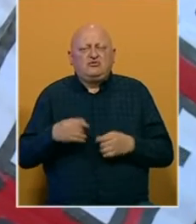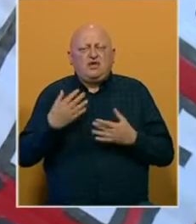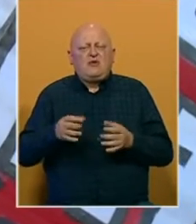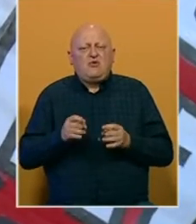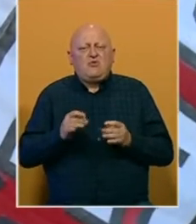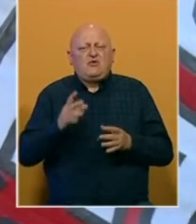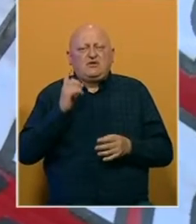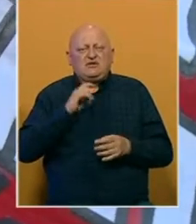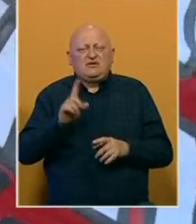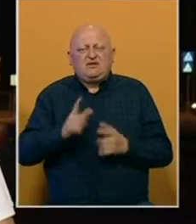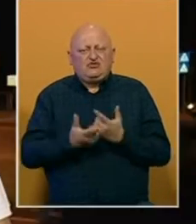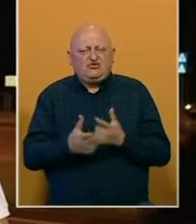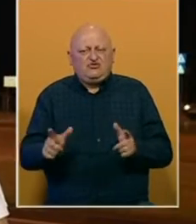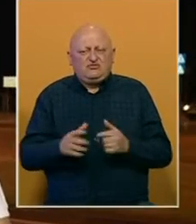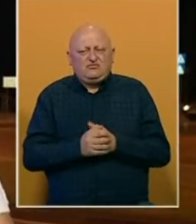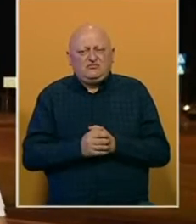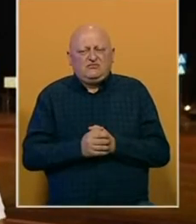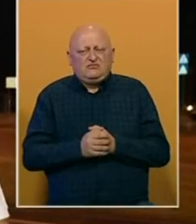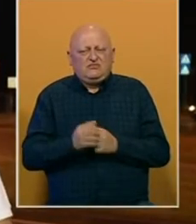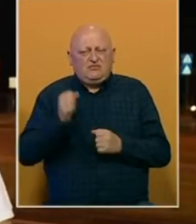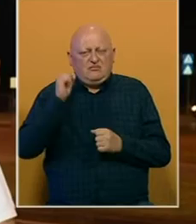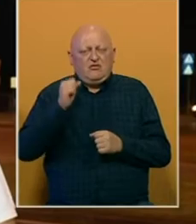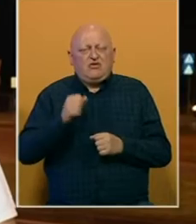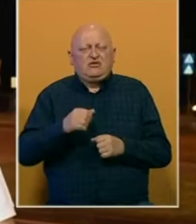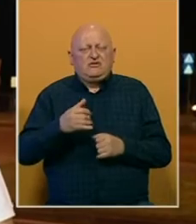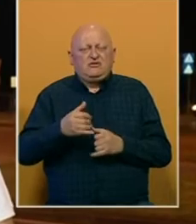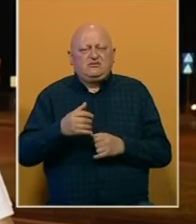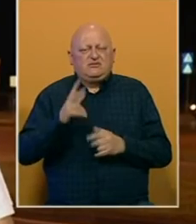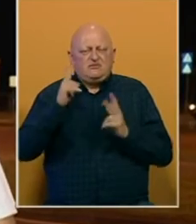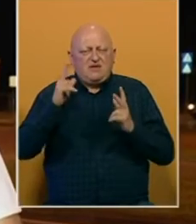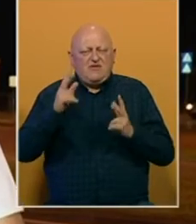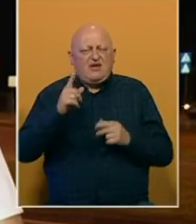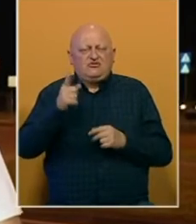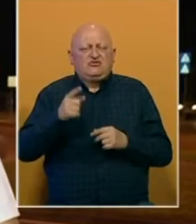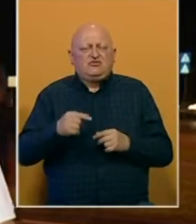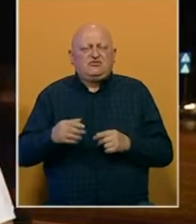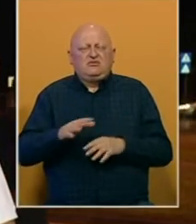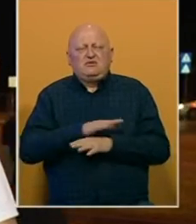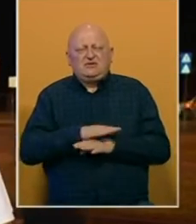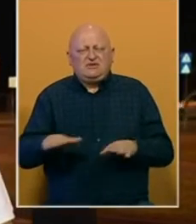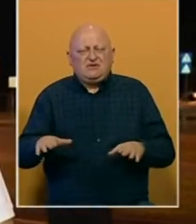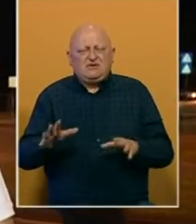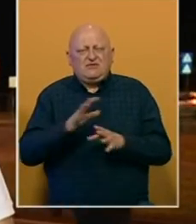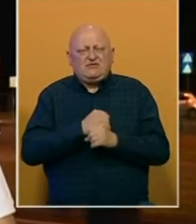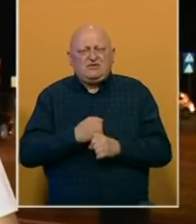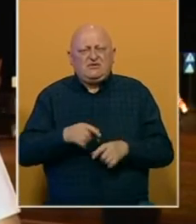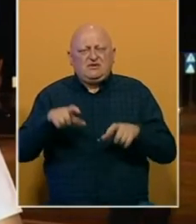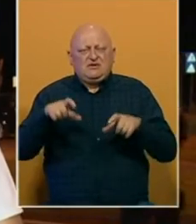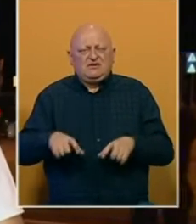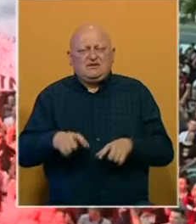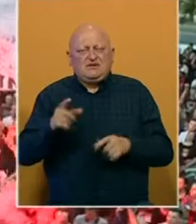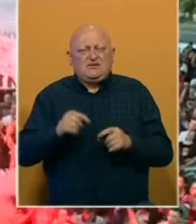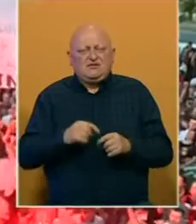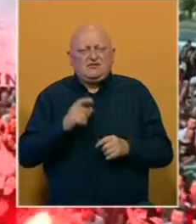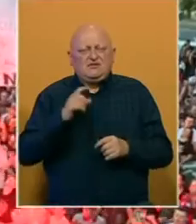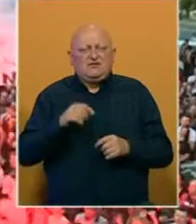poruku da Zenica to neće nazvojiti. Protest navijača Čelika i građane Zenice okončan je ispred stadiona na bilno